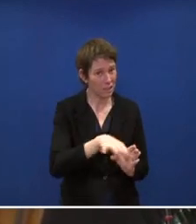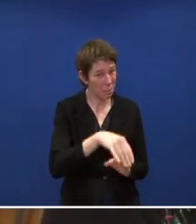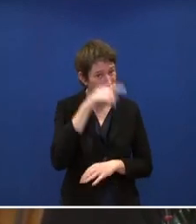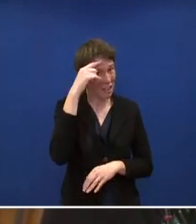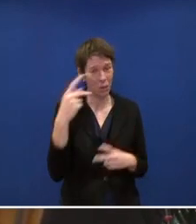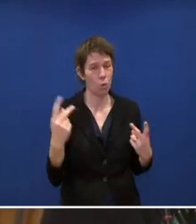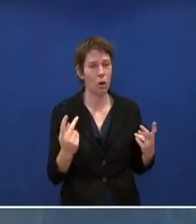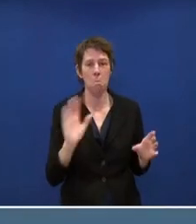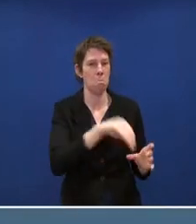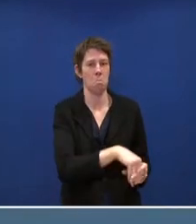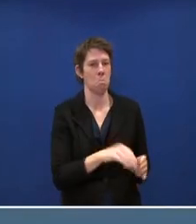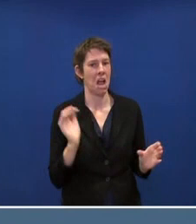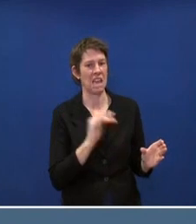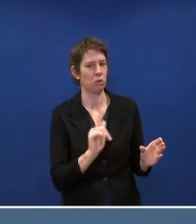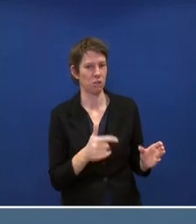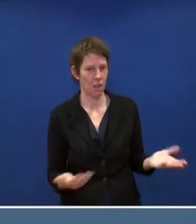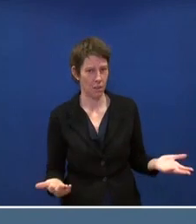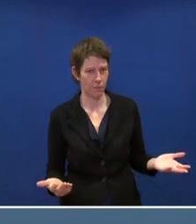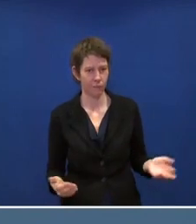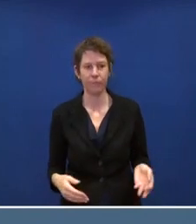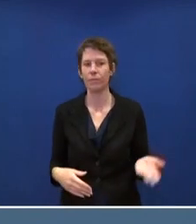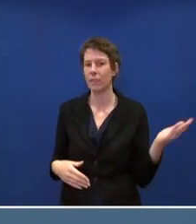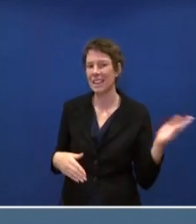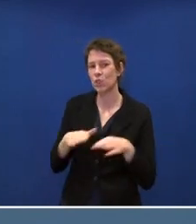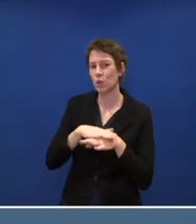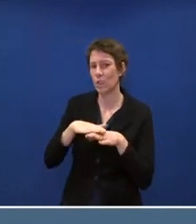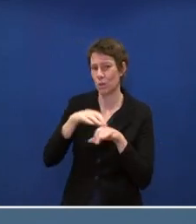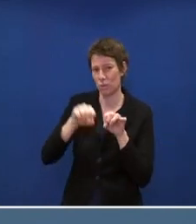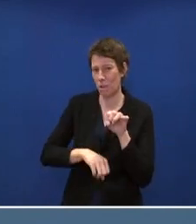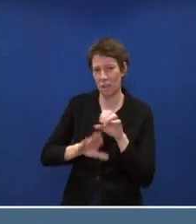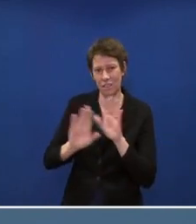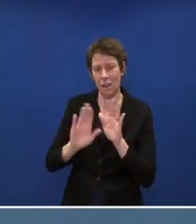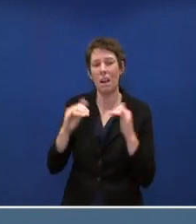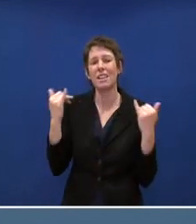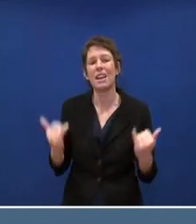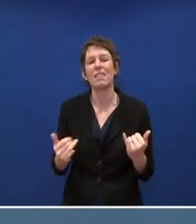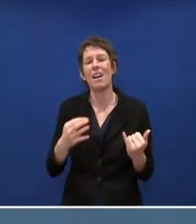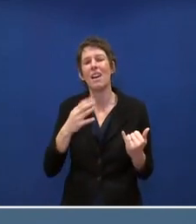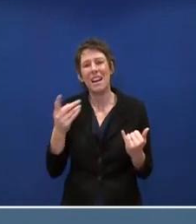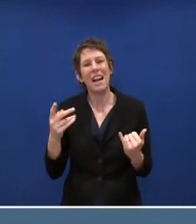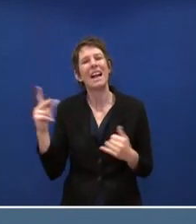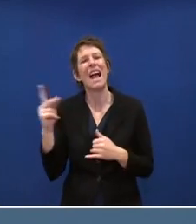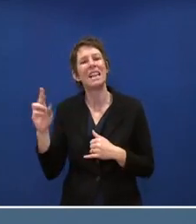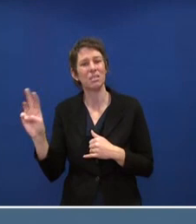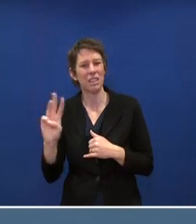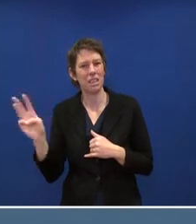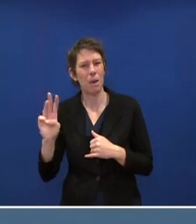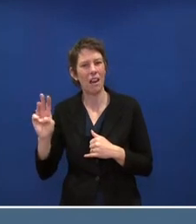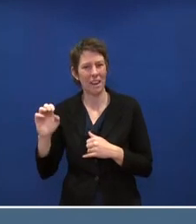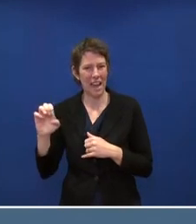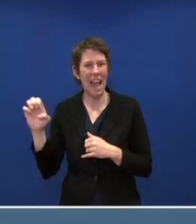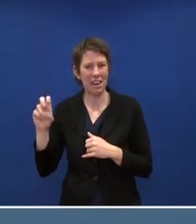das dann keinen Einfluss? Also die... Entschuldigung, dass ich Sie unterbreche, aber vielleicht können wir hier die Frage von Carsten Wiedemann von Energate